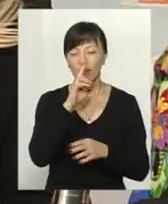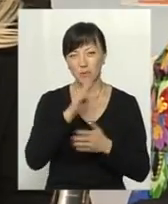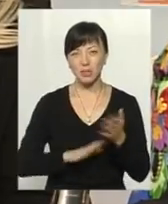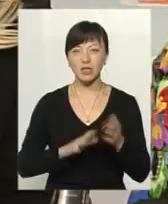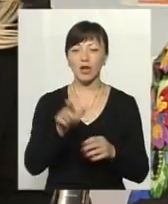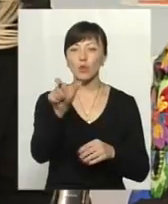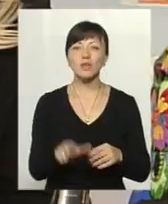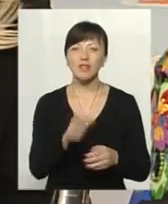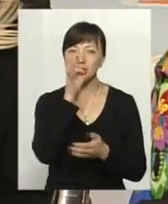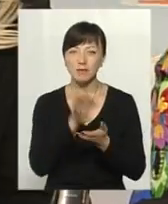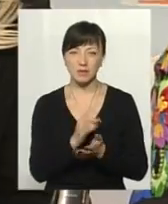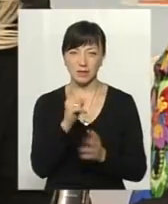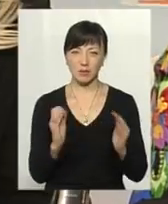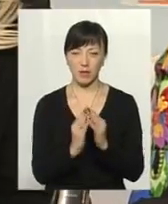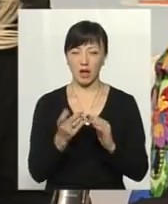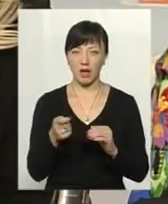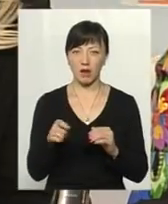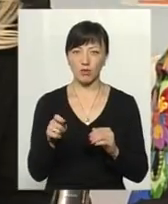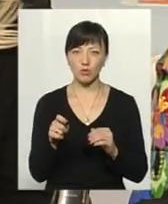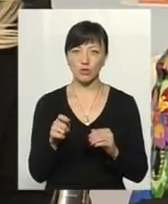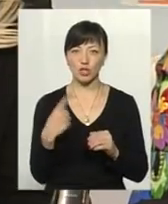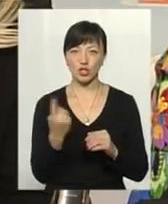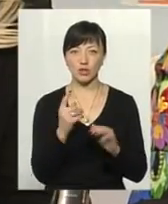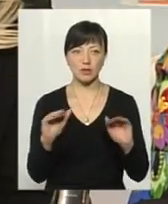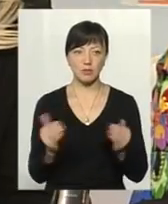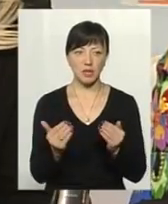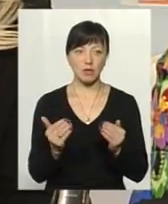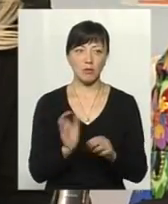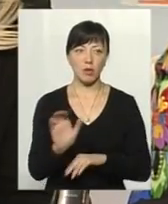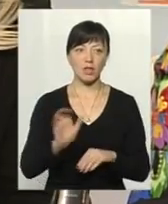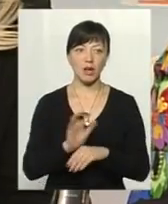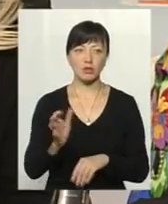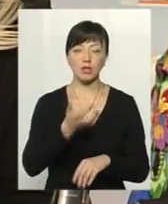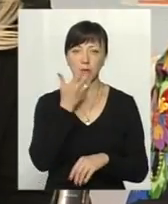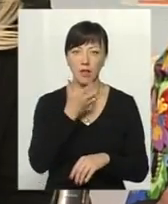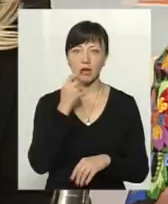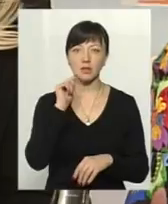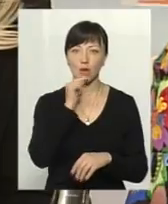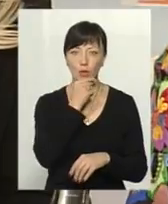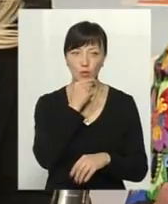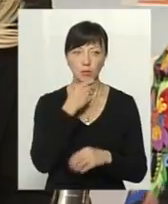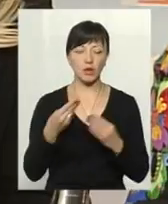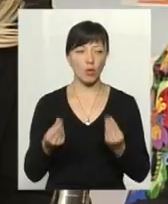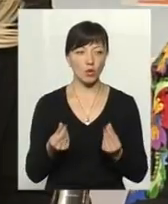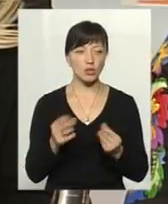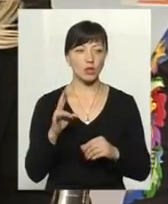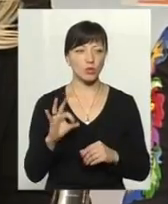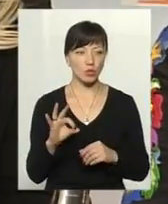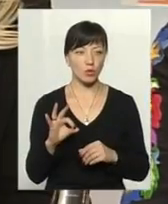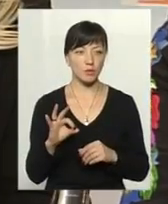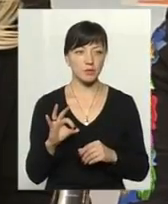вони регулюють ці лічильники з метою того, щоб зменшити подачу тепла і зекономити кошти. Тут